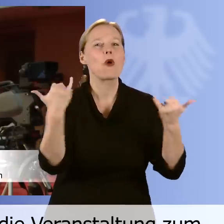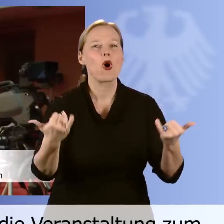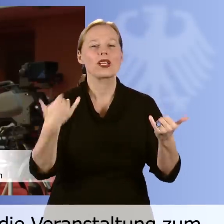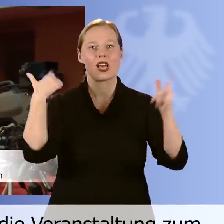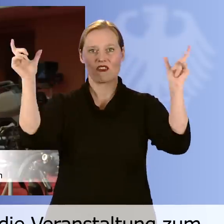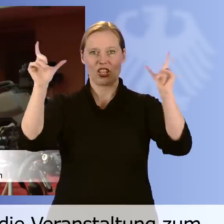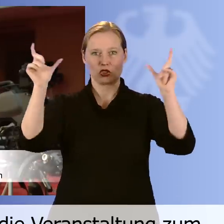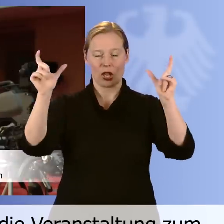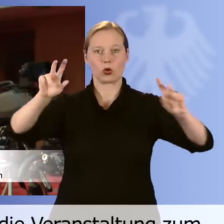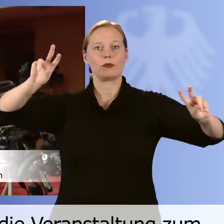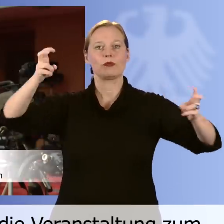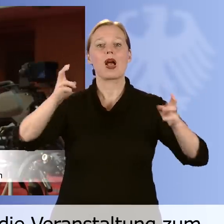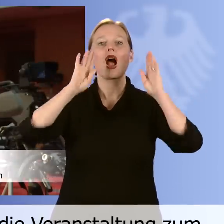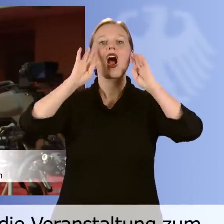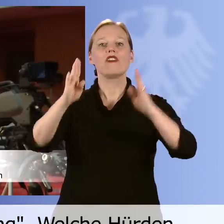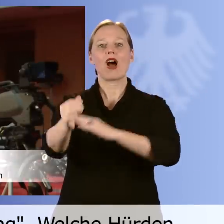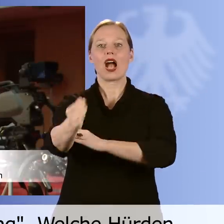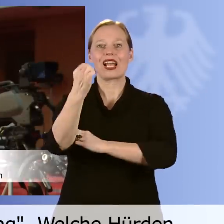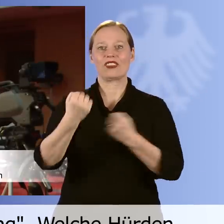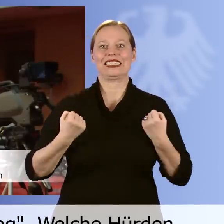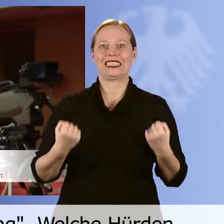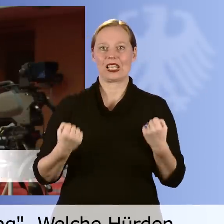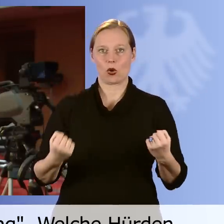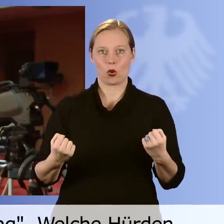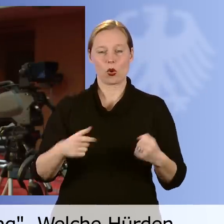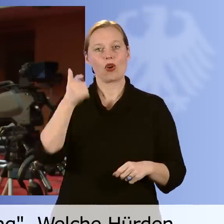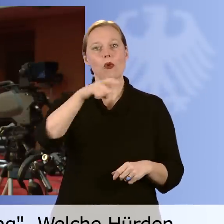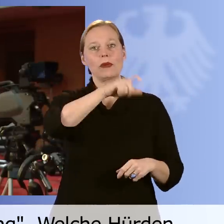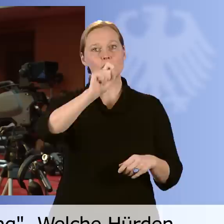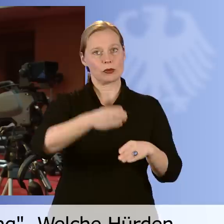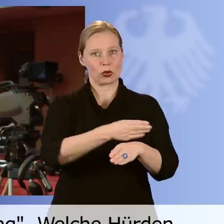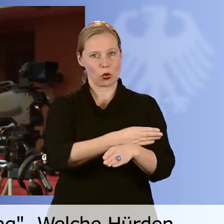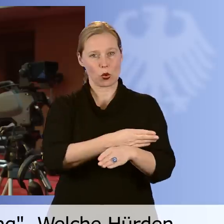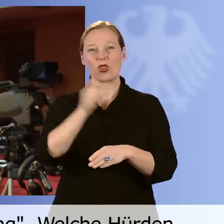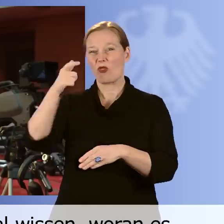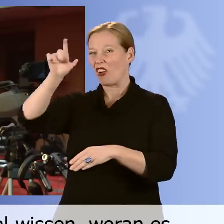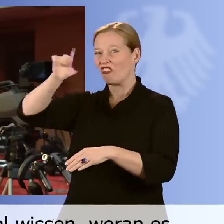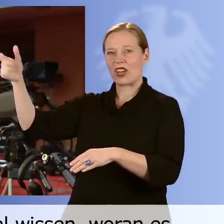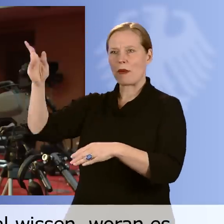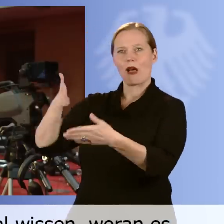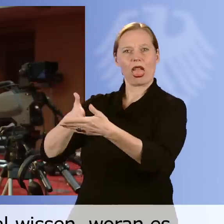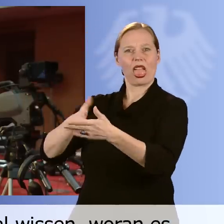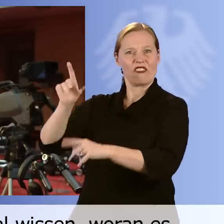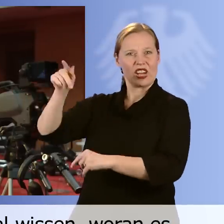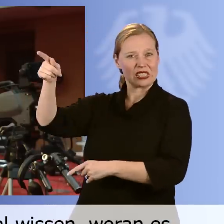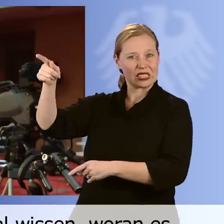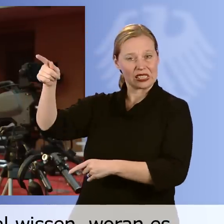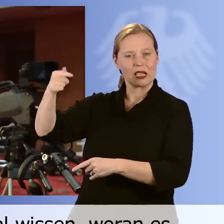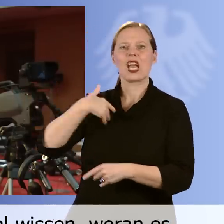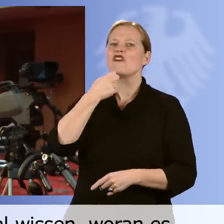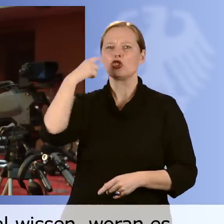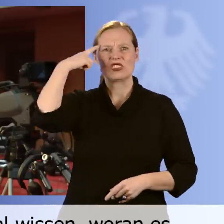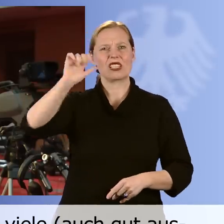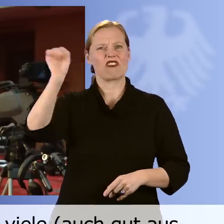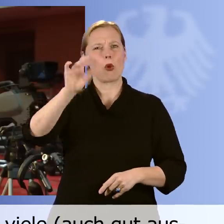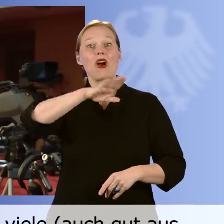Thema Fachkräftesicherung durch und mit Menschen mit Behinderung, welche Hürden haben Unternehmen. Und ich möchte jetzt endlich mal wissen, woran es scheitert, dass